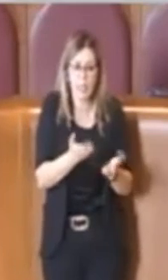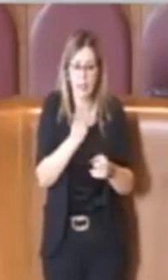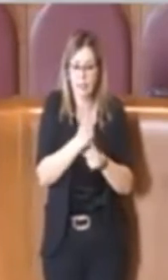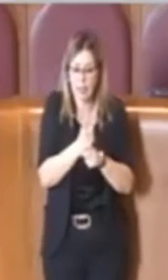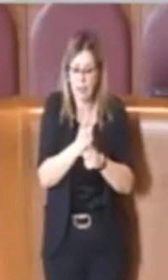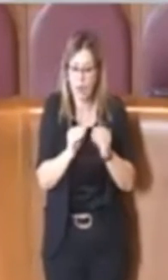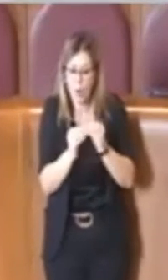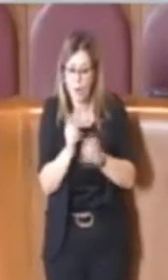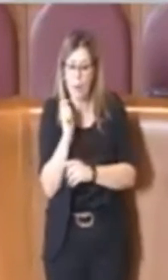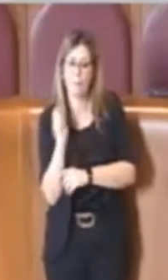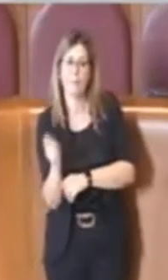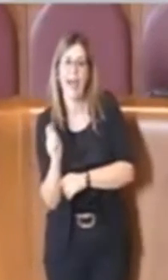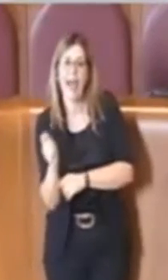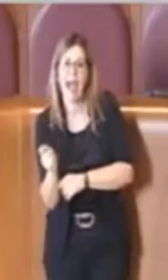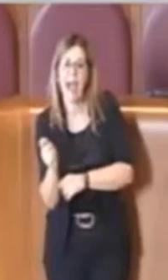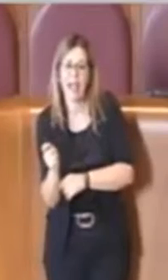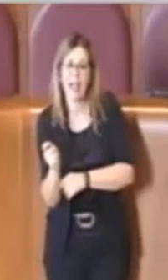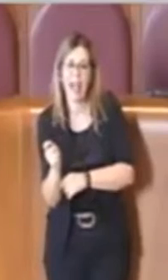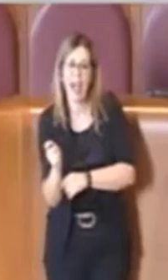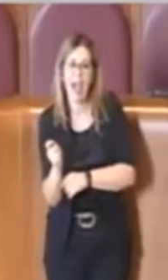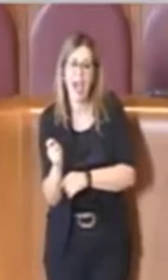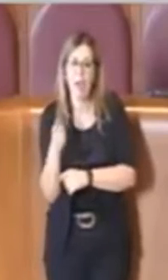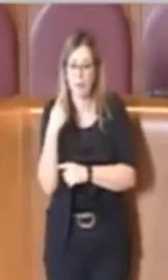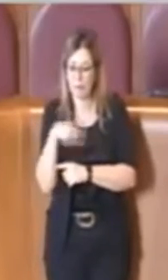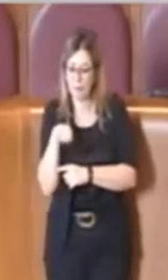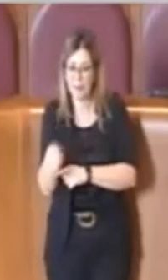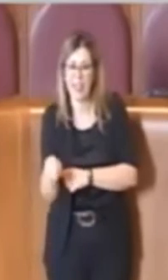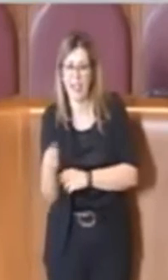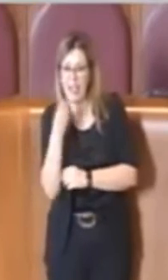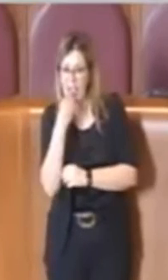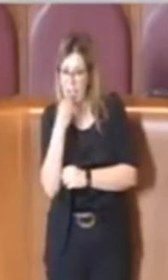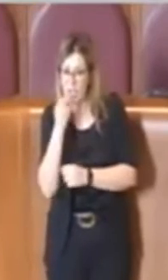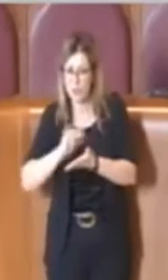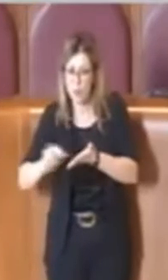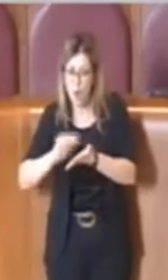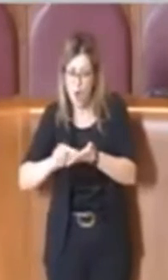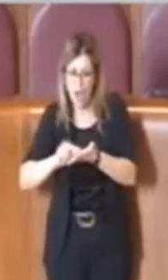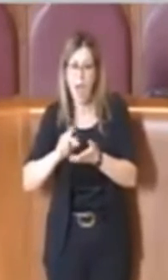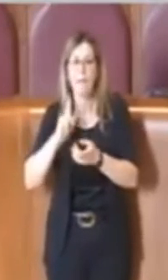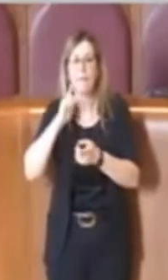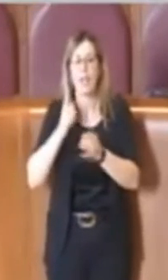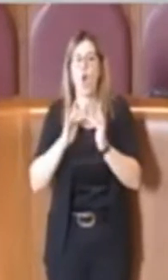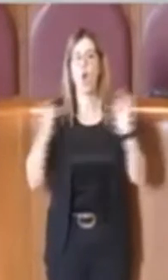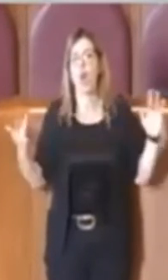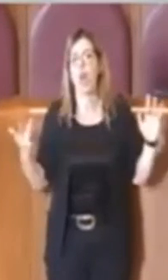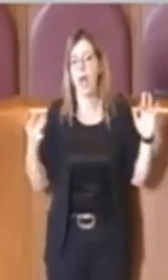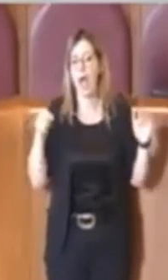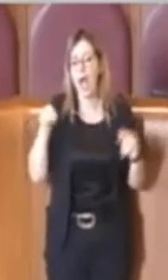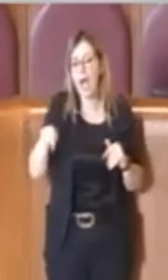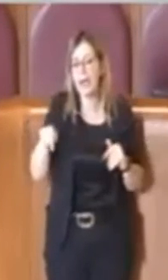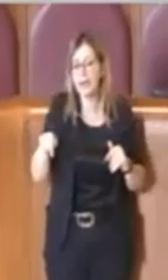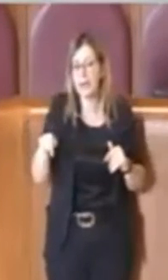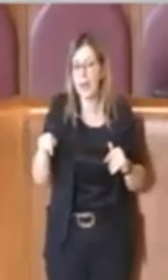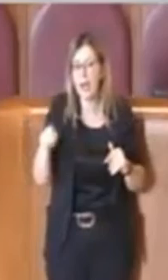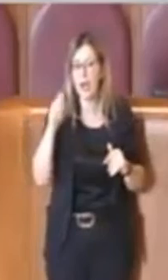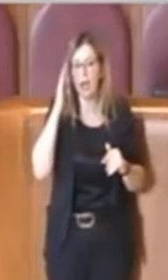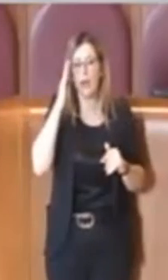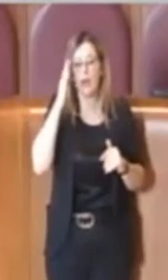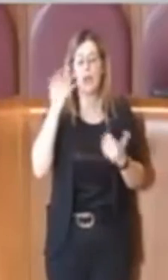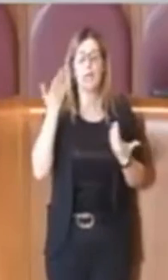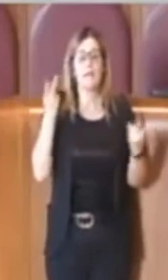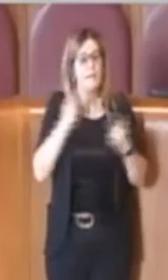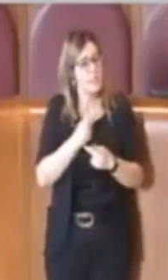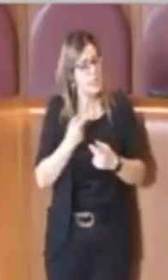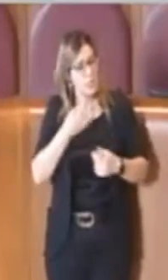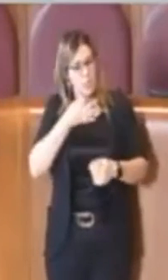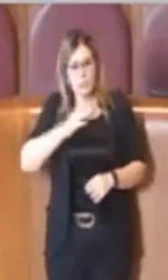la quota, la riflessione scolastica, però purtroppo ancora non riusciamo. Tutto l'itero stato